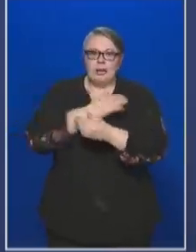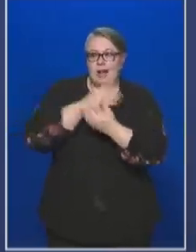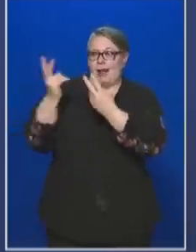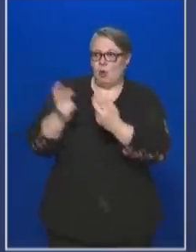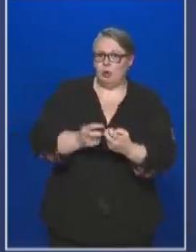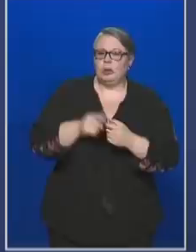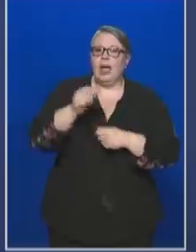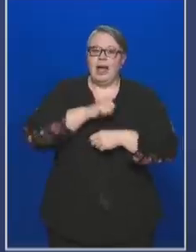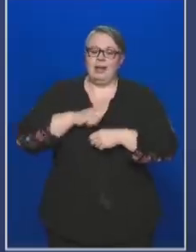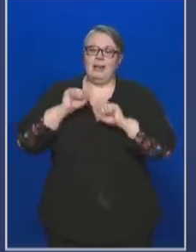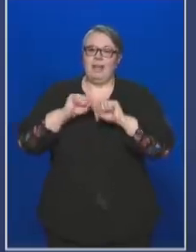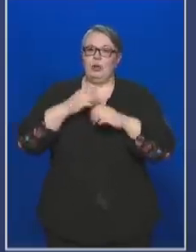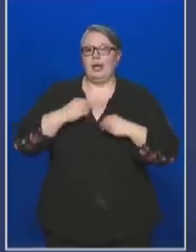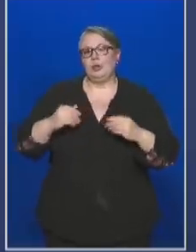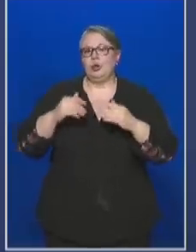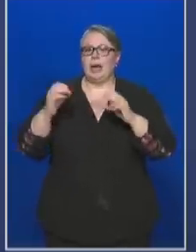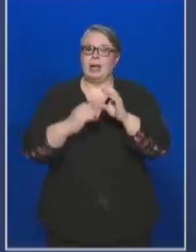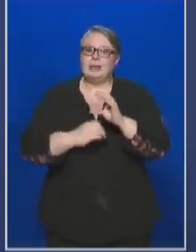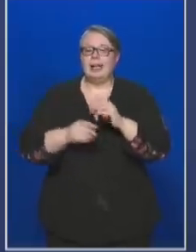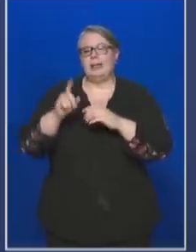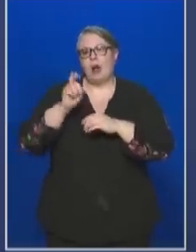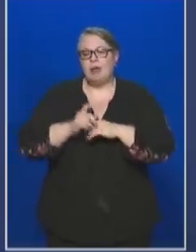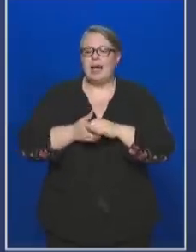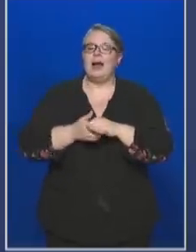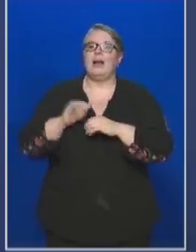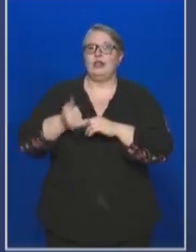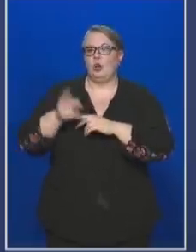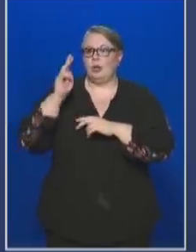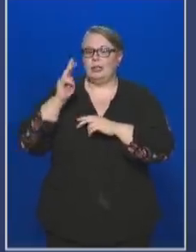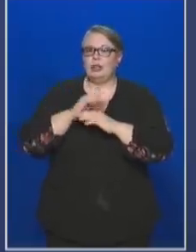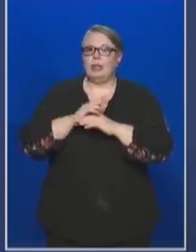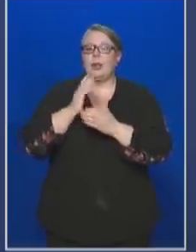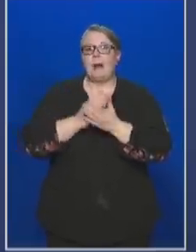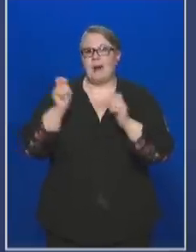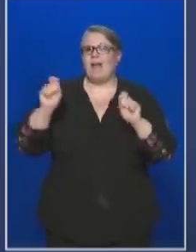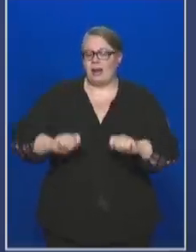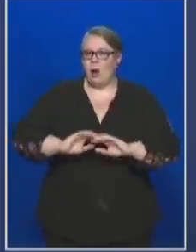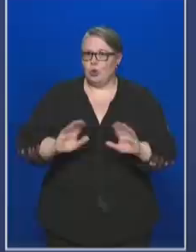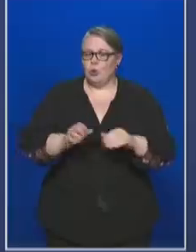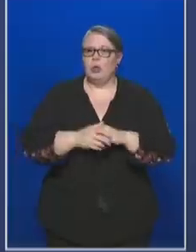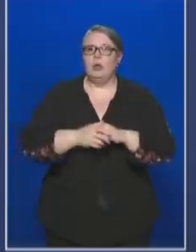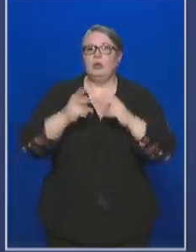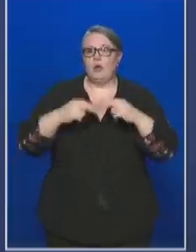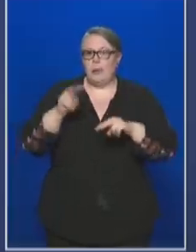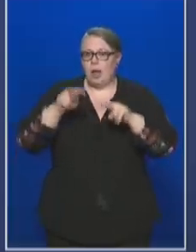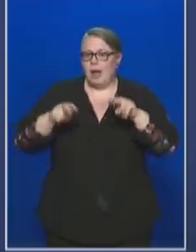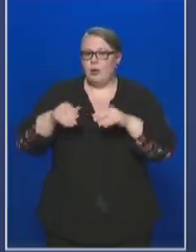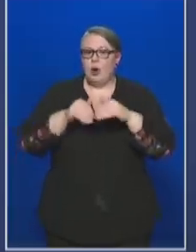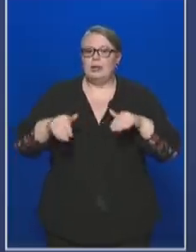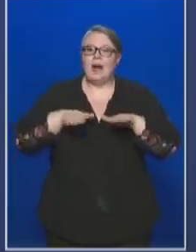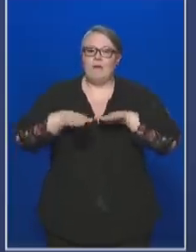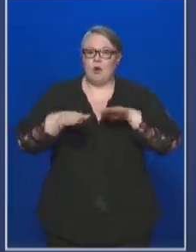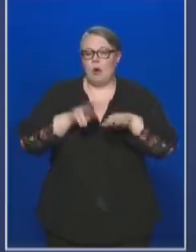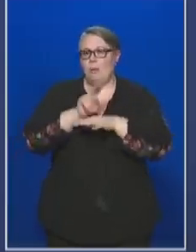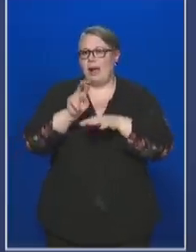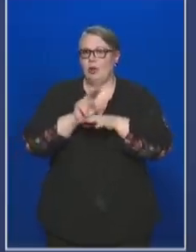Ezeknek az egyéni védőeszközöknek a készletezését, raktározását, illetve őrzését végrehajtjuk. Továbbra is ellátjuk a határforgalom